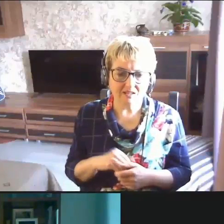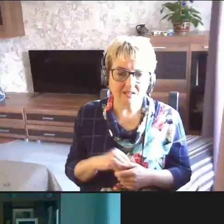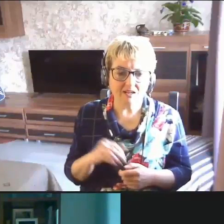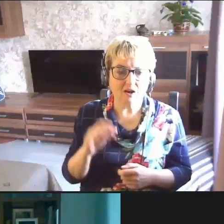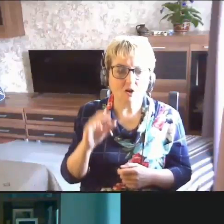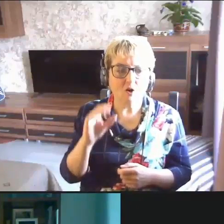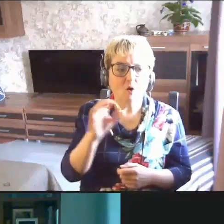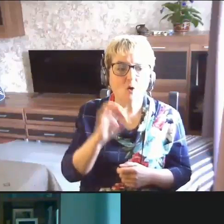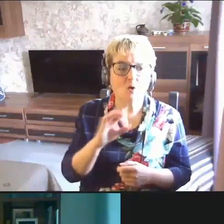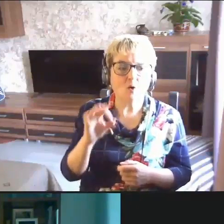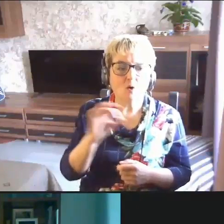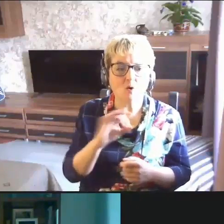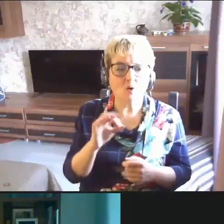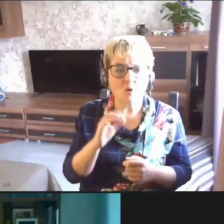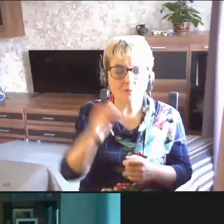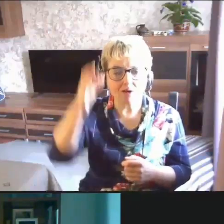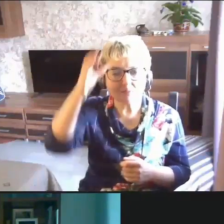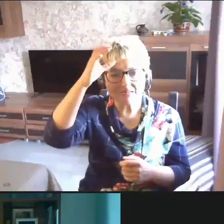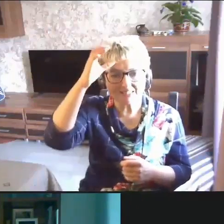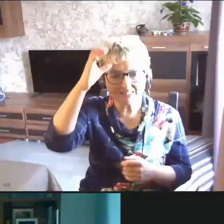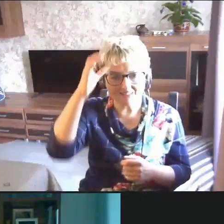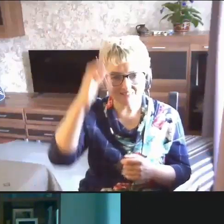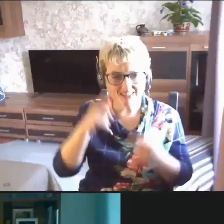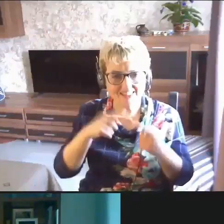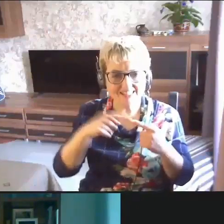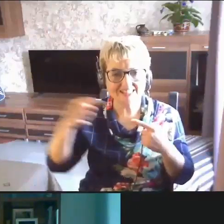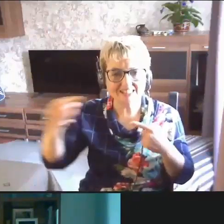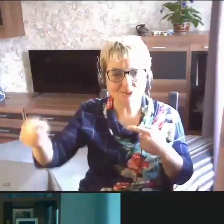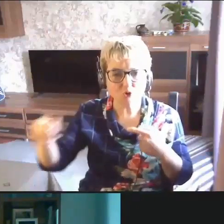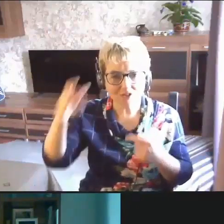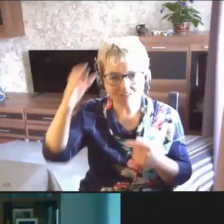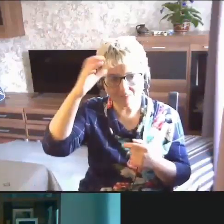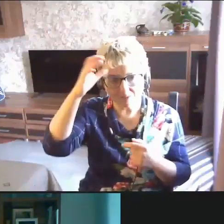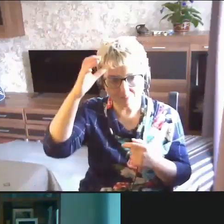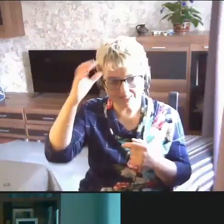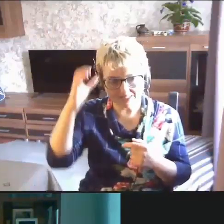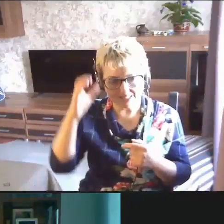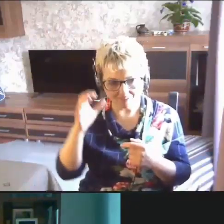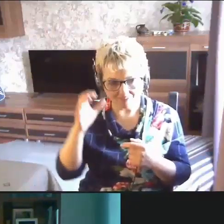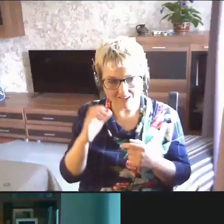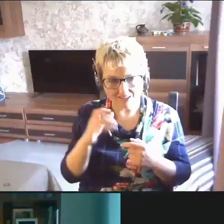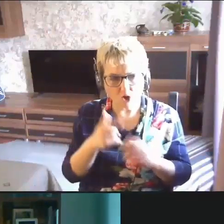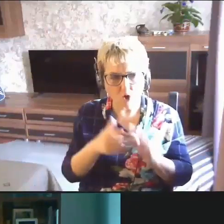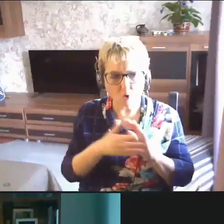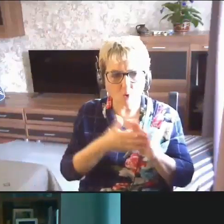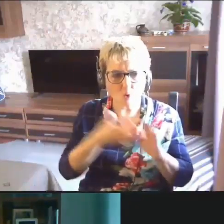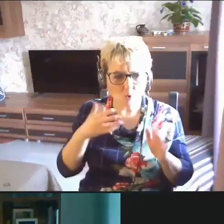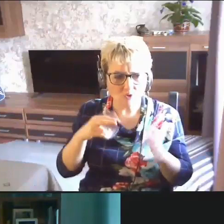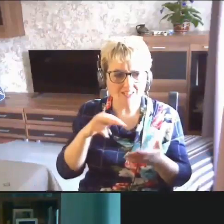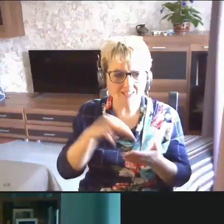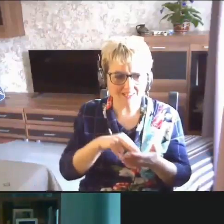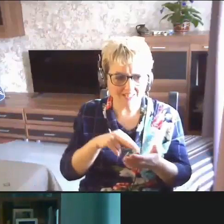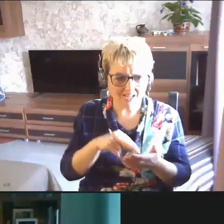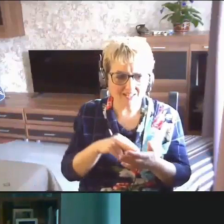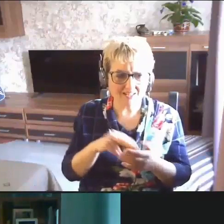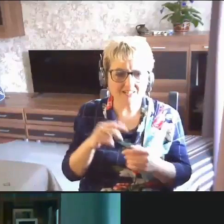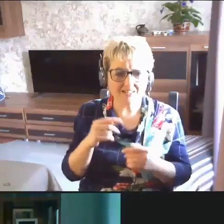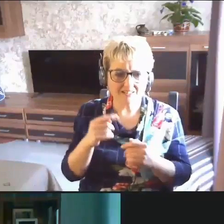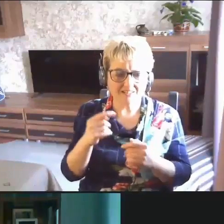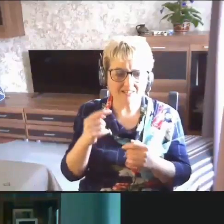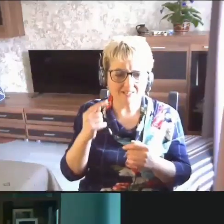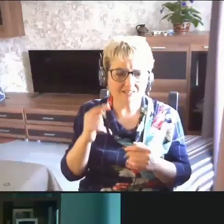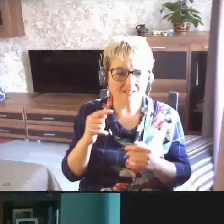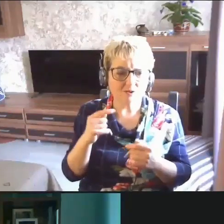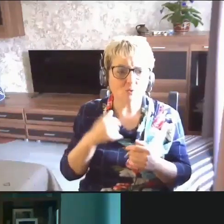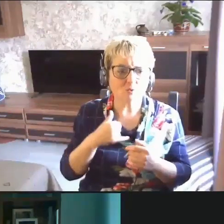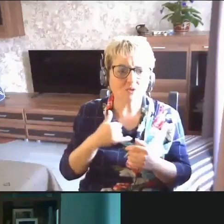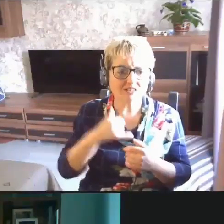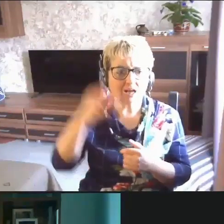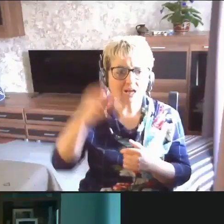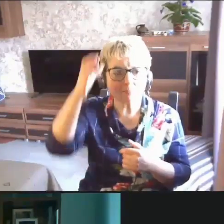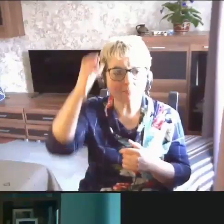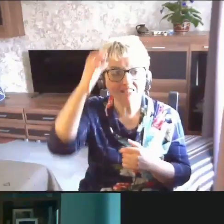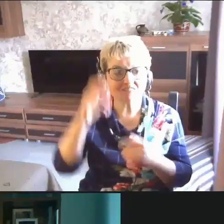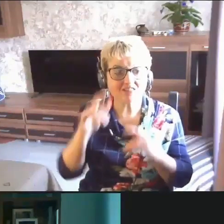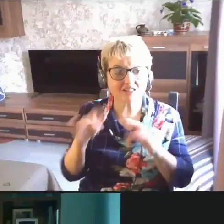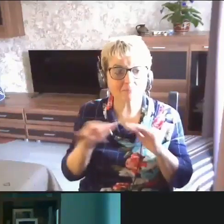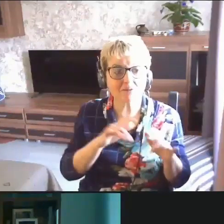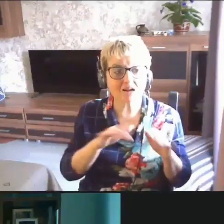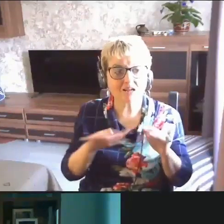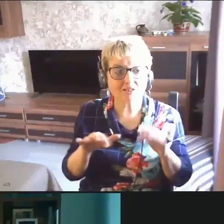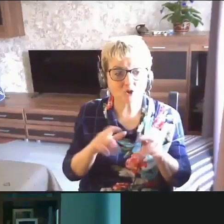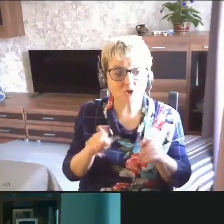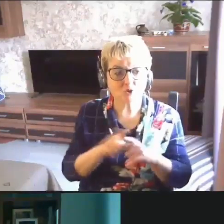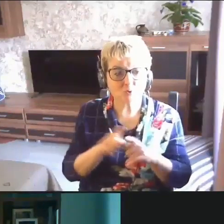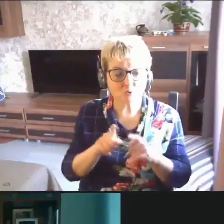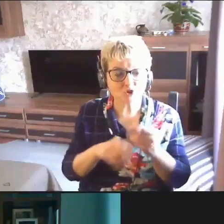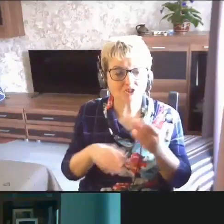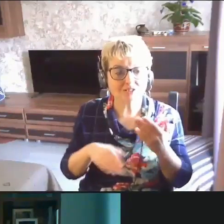Вопрос еще образования, десинтонного образования очень роста стоит, и понятно, что образовательный процесс